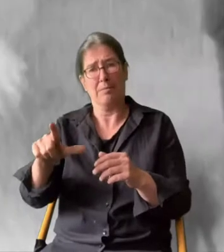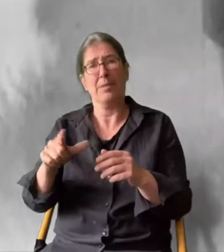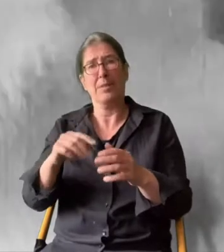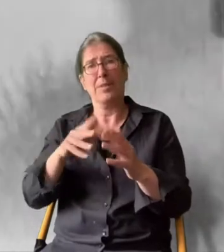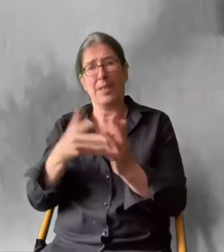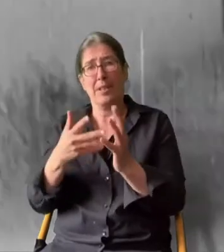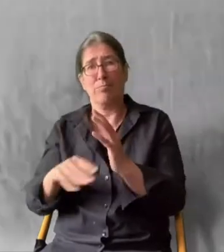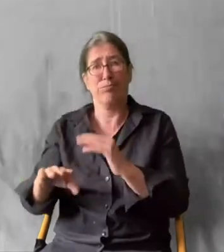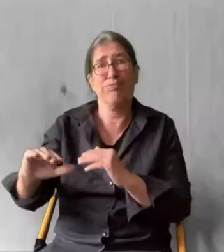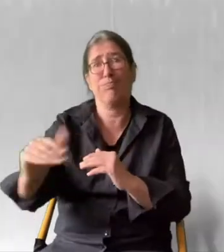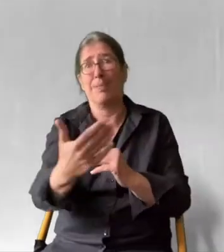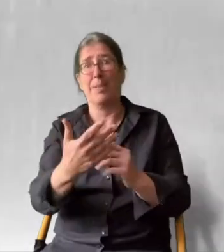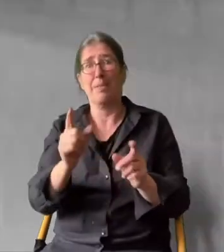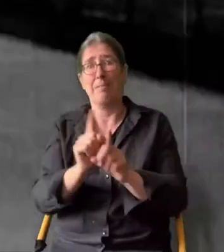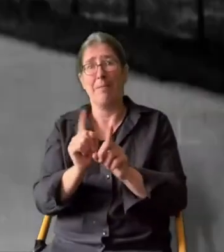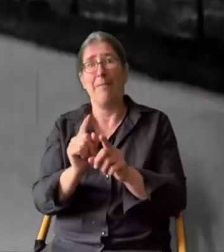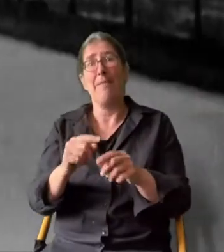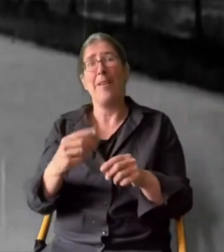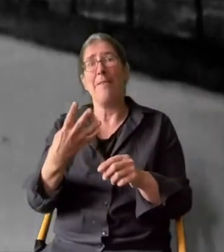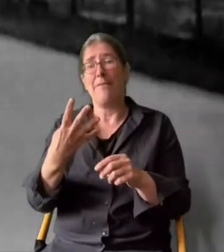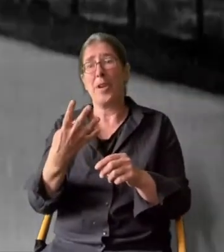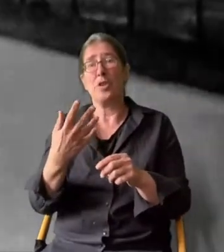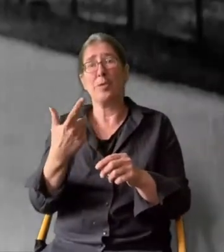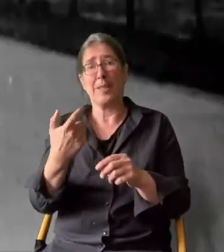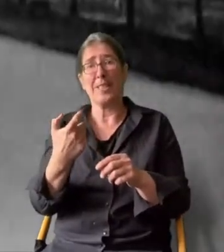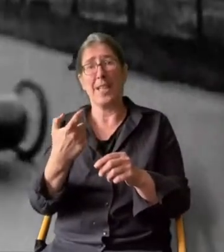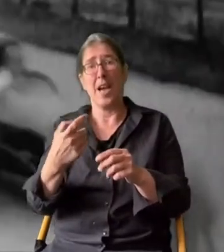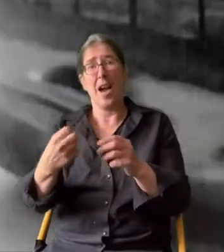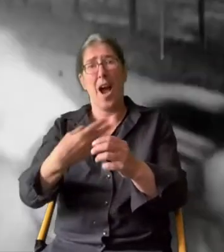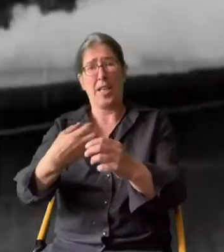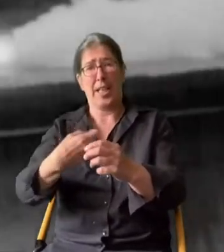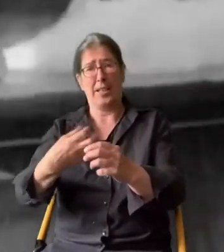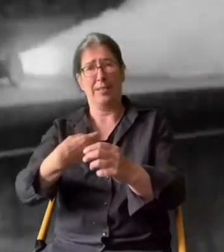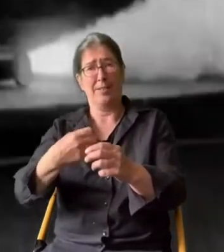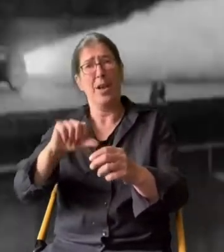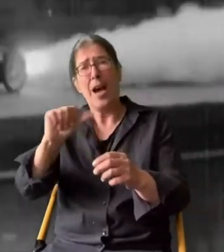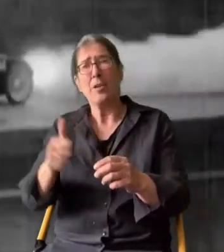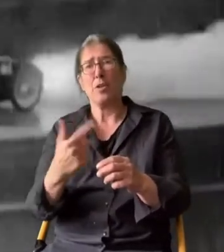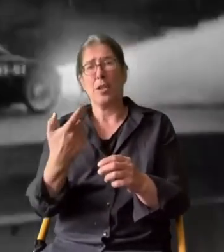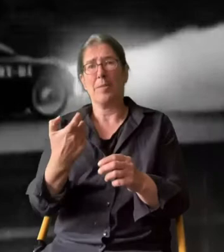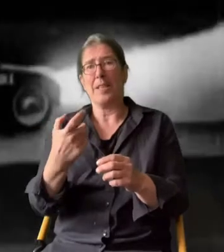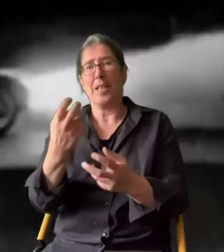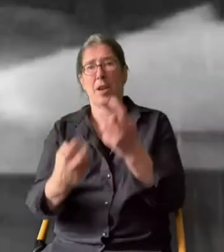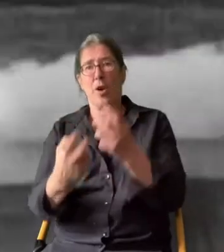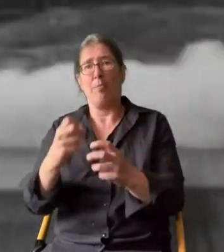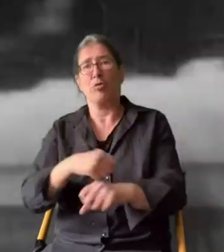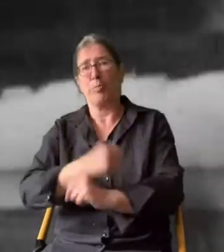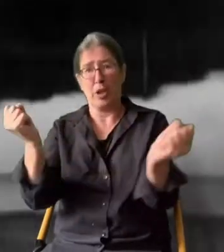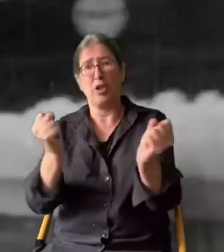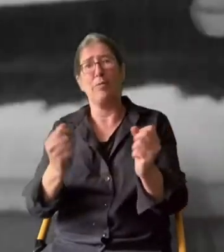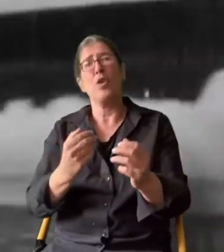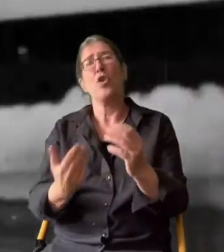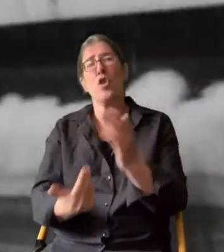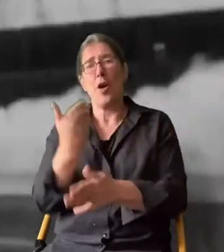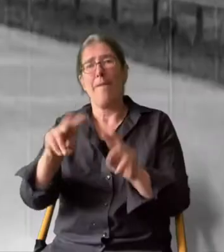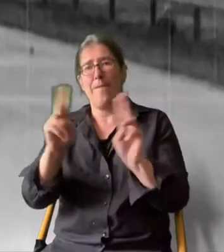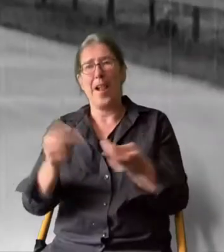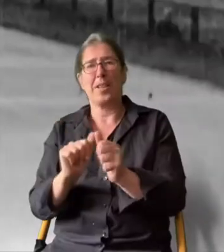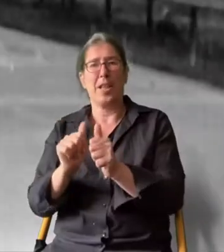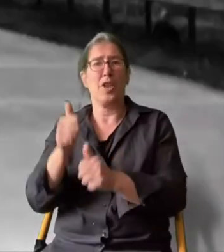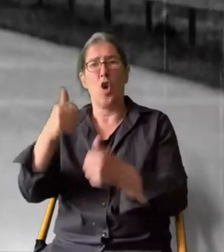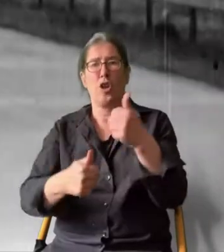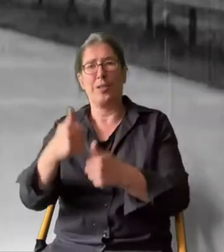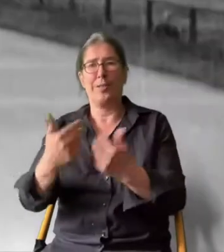die Teststrecke. Ein rollendes Pulverfass. 24 Raketen und 120 Kilo Sprengstoff. Neuer